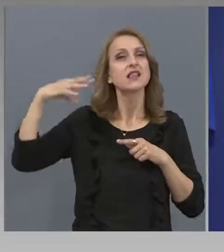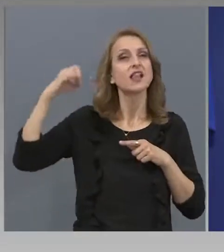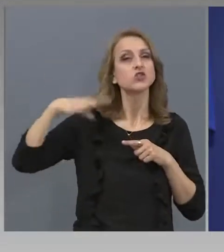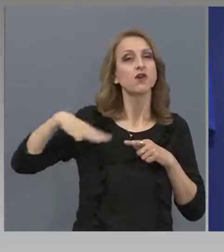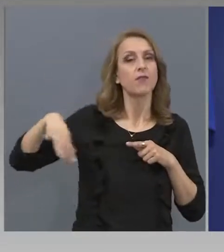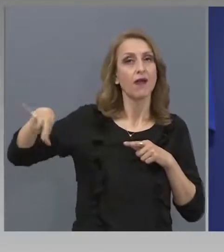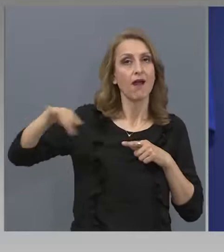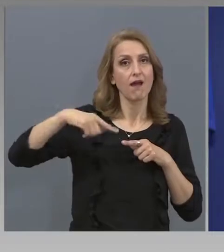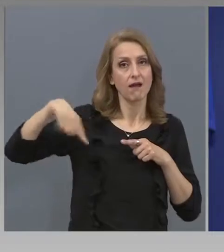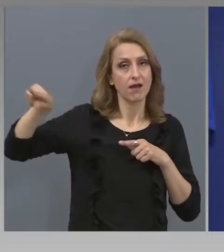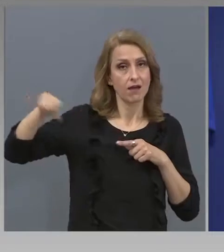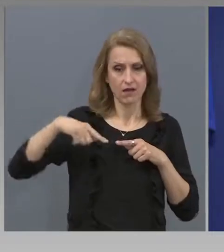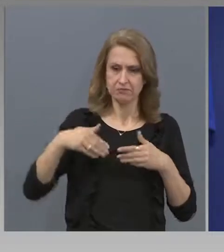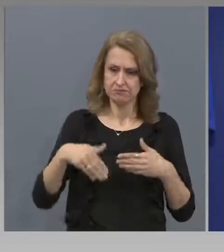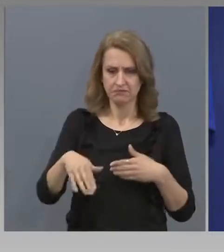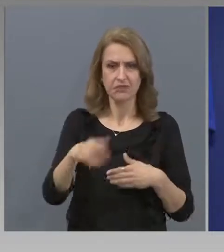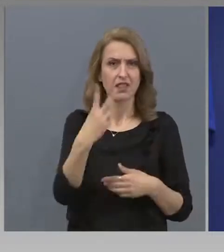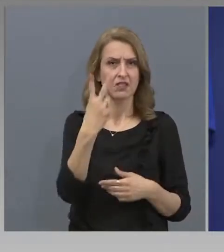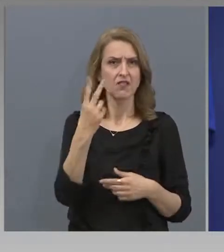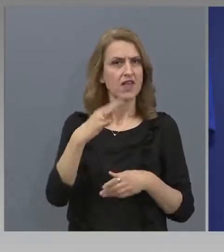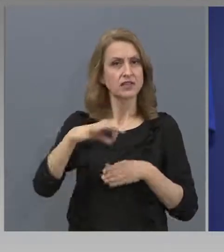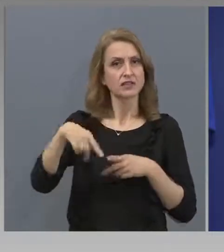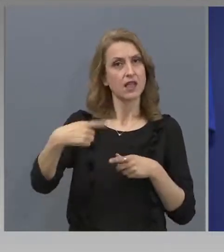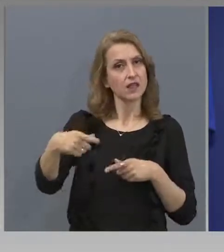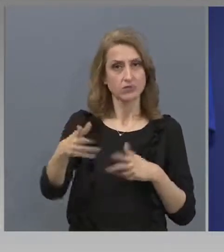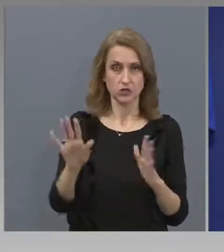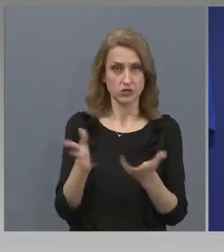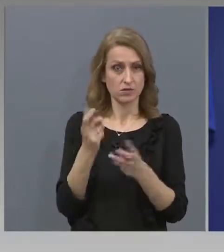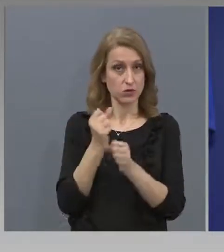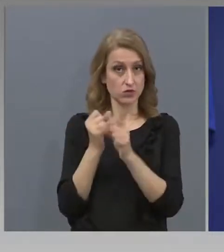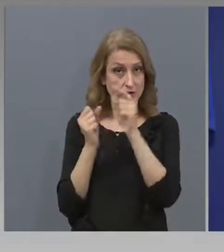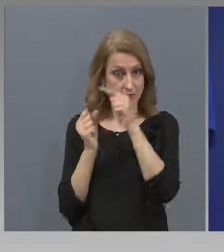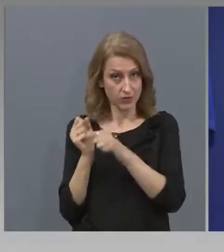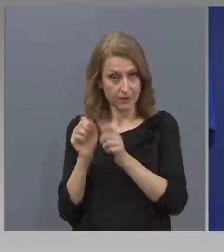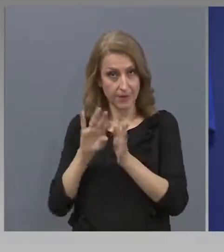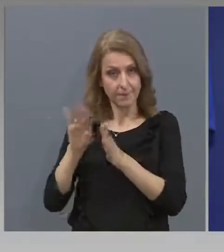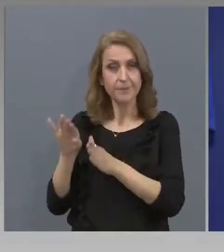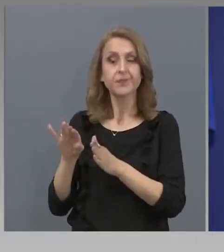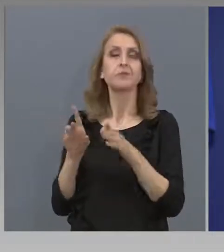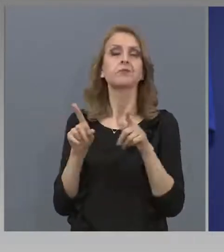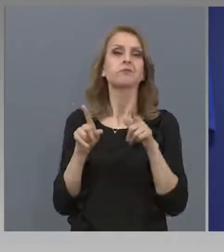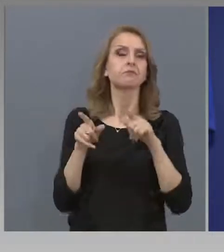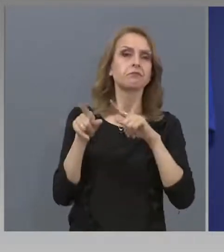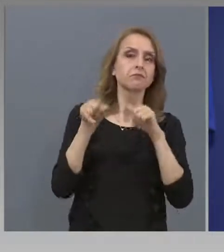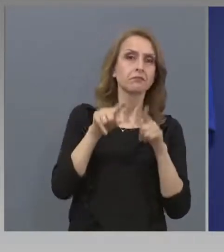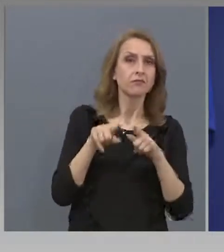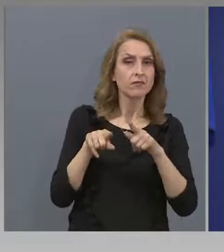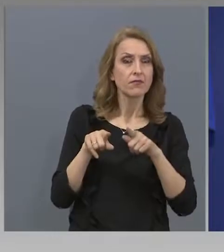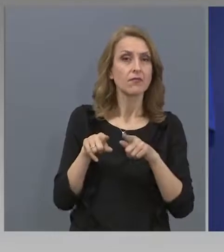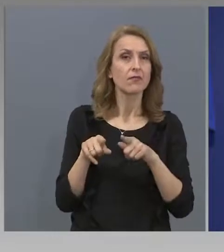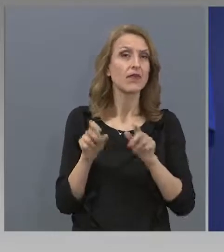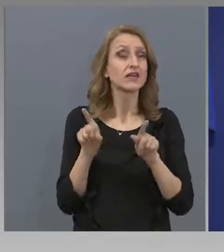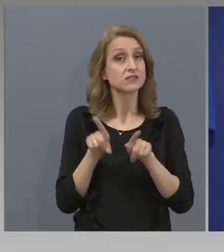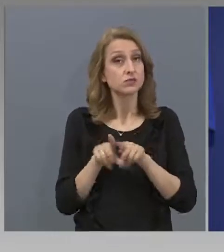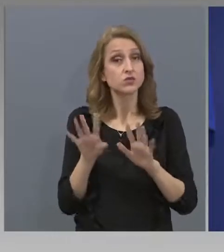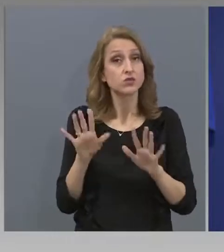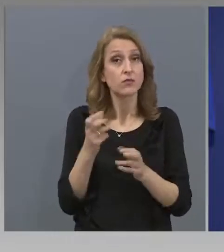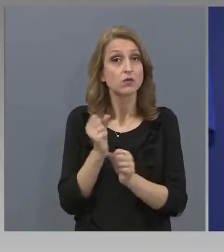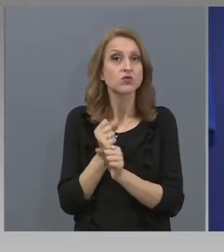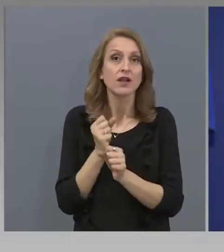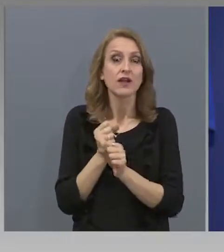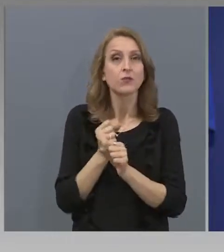ще започне там работата, ще се продължи работата по описаните и